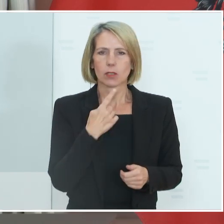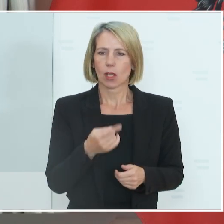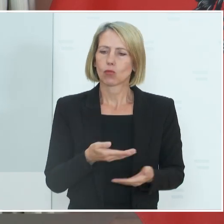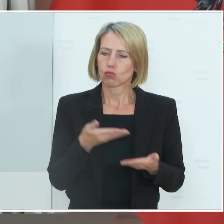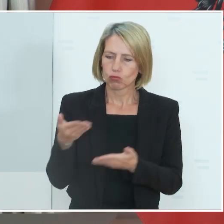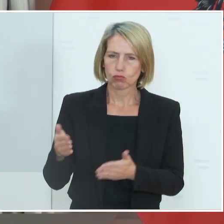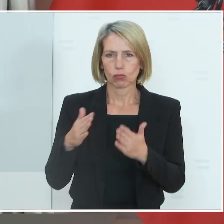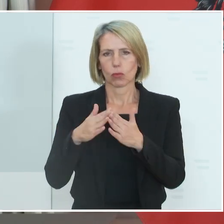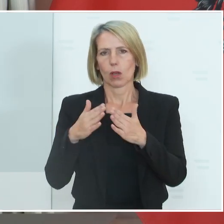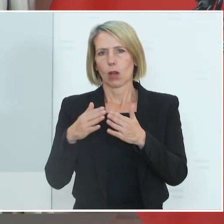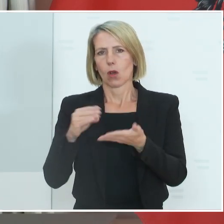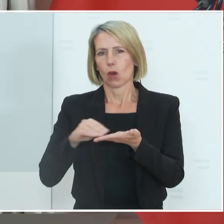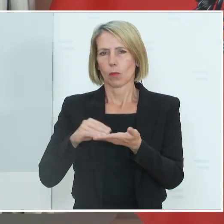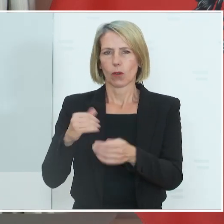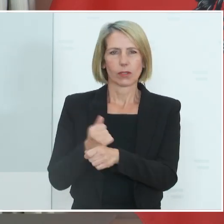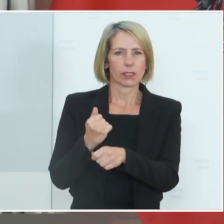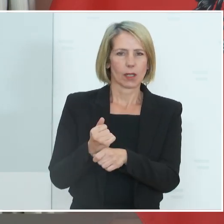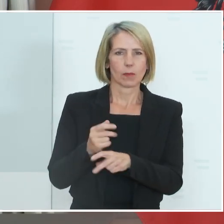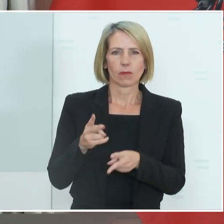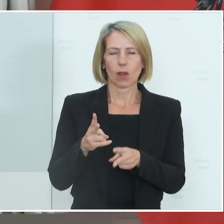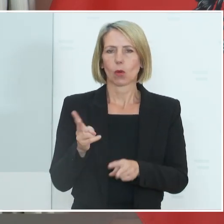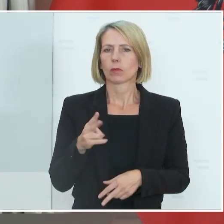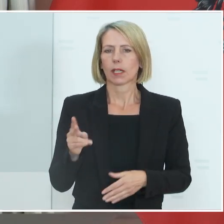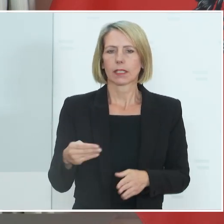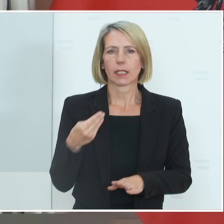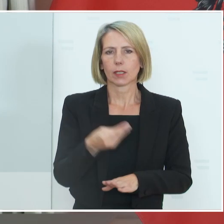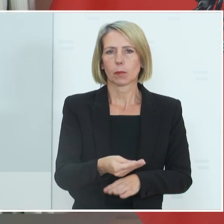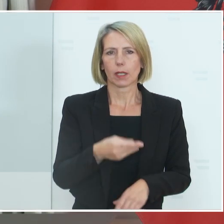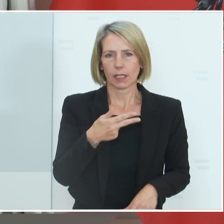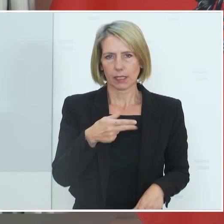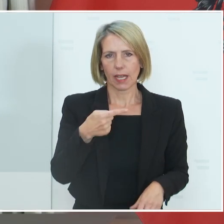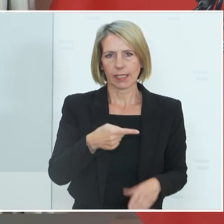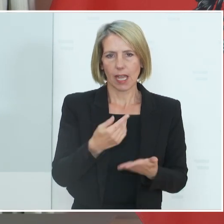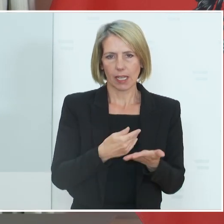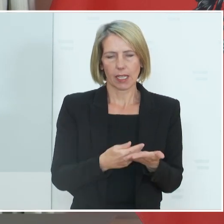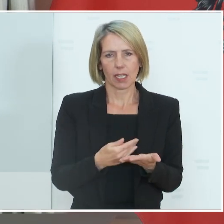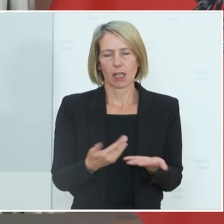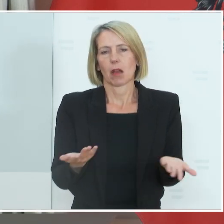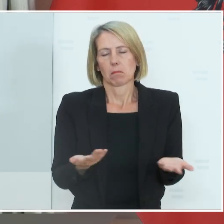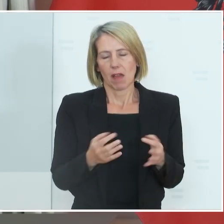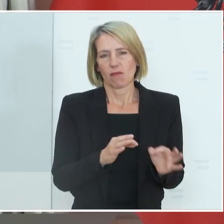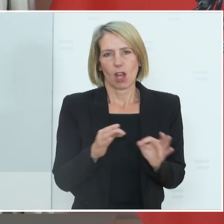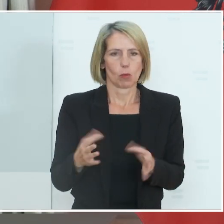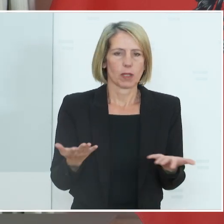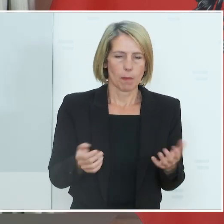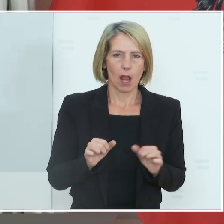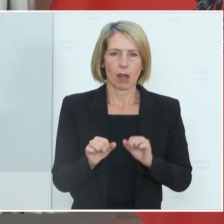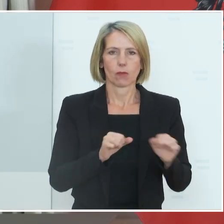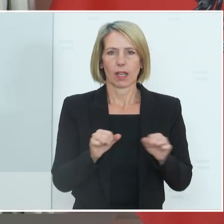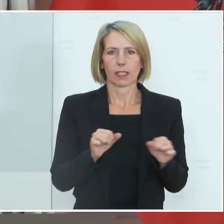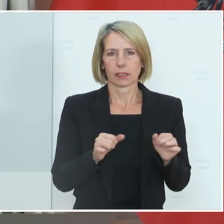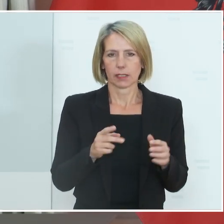arbeiten, weil er keinen 3G-Nachweis bringen kann, aus welchen Gründen auch immer, dann wäre das natürlich optimal für das Verhältnis von Arbeitnehmer,